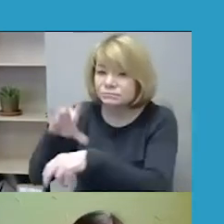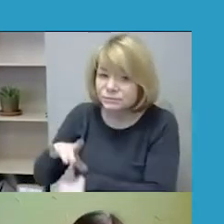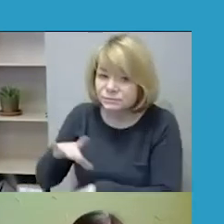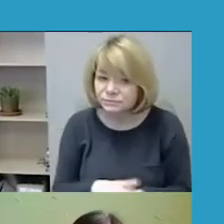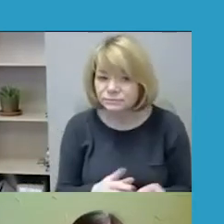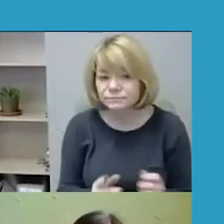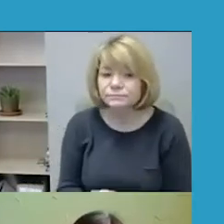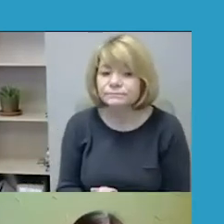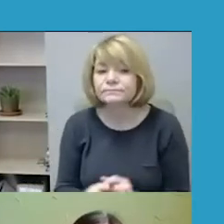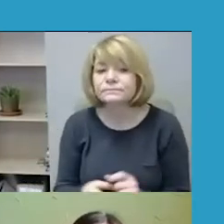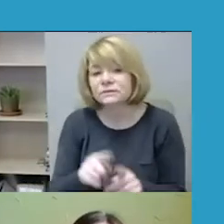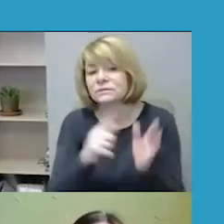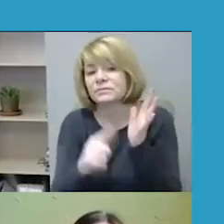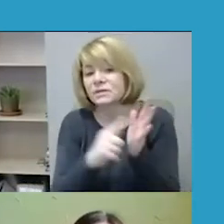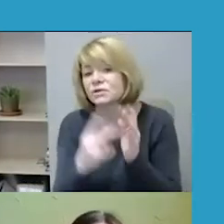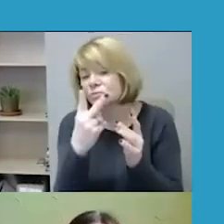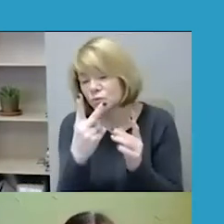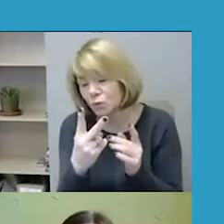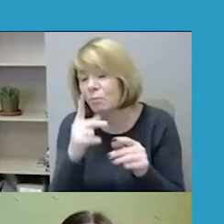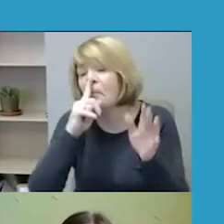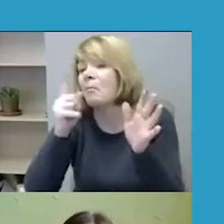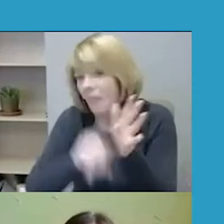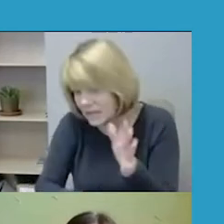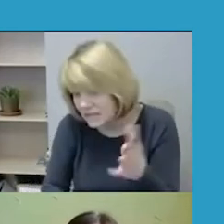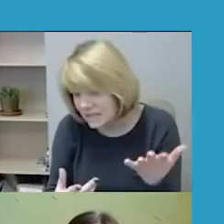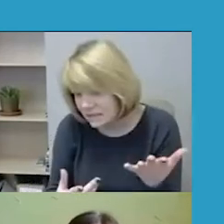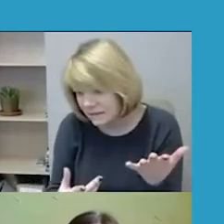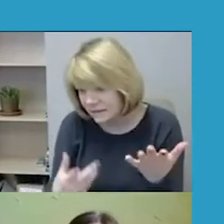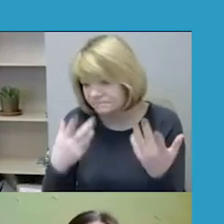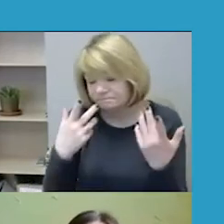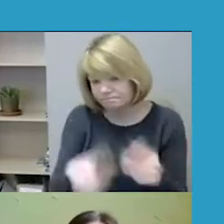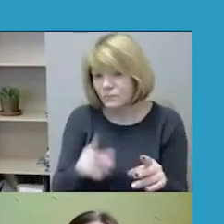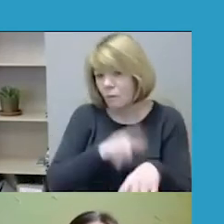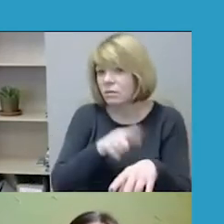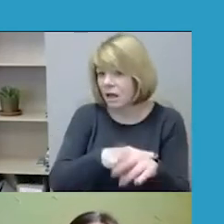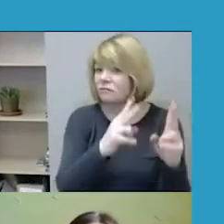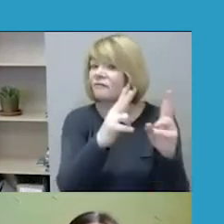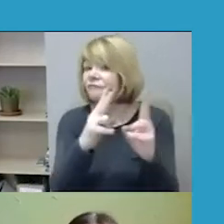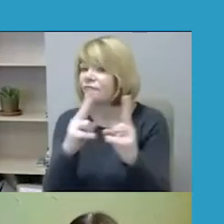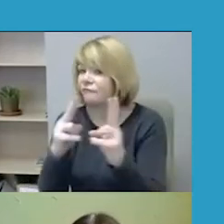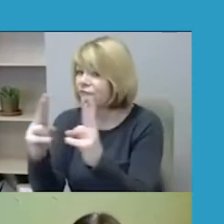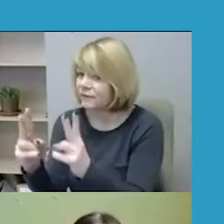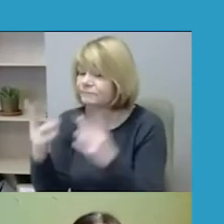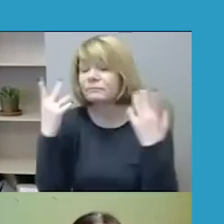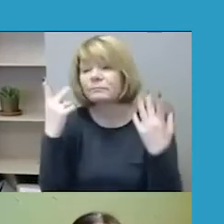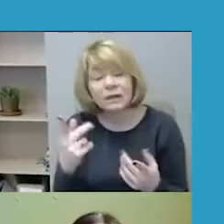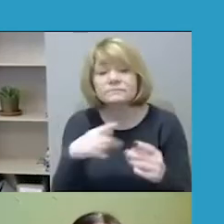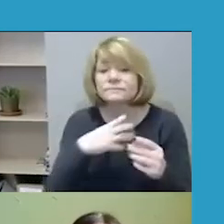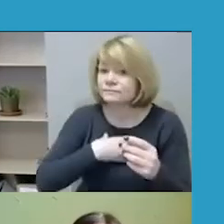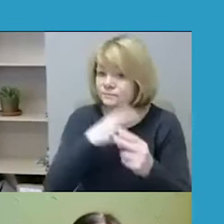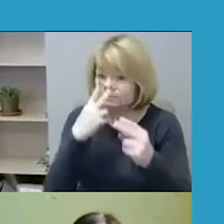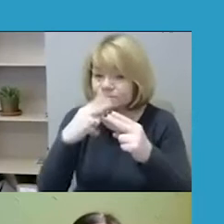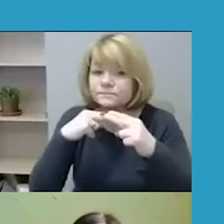gyventojų pasitikė. Policija ir tai jau kyla tam tikrą laiką. Bet iš tikrųjų vertą atkreipti dėmesį, jog